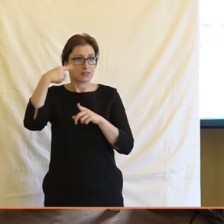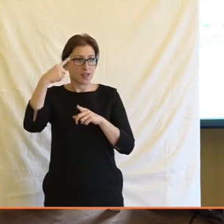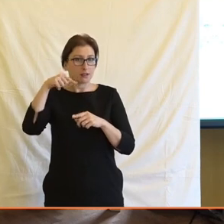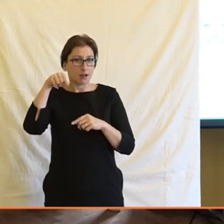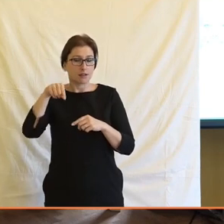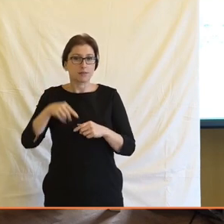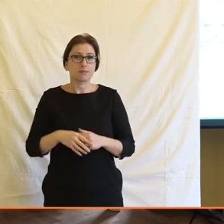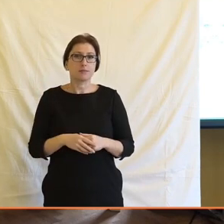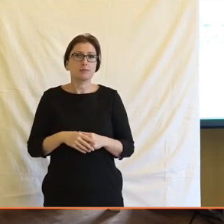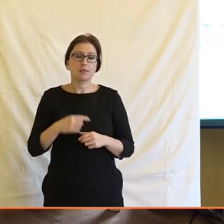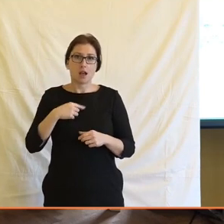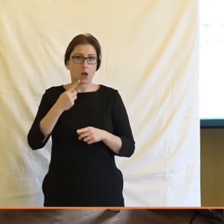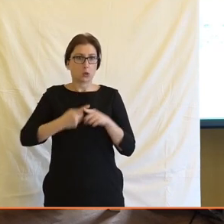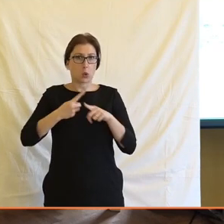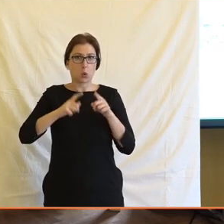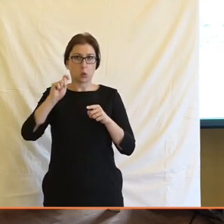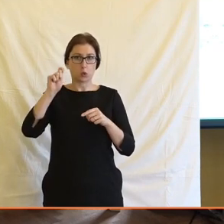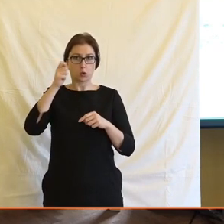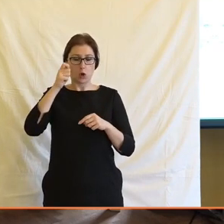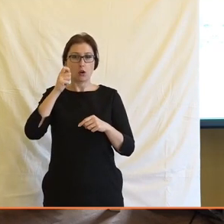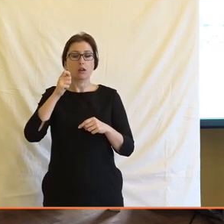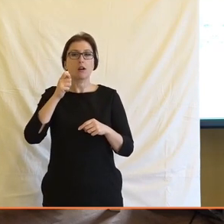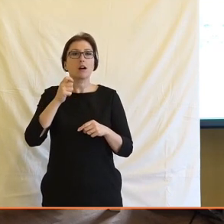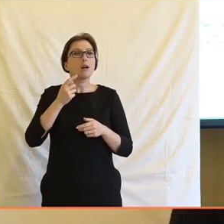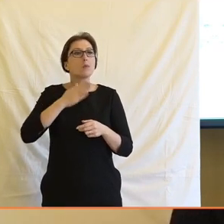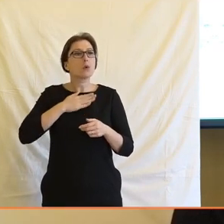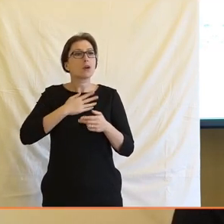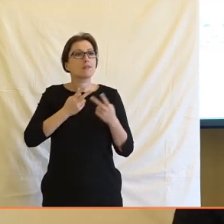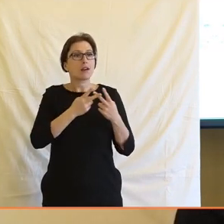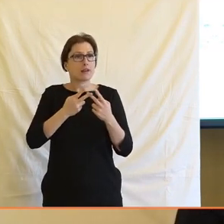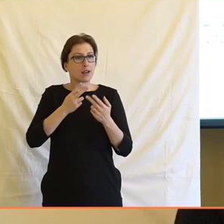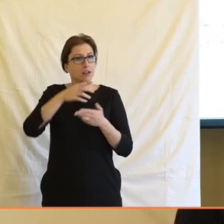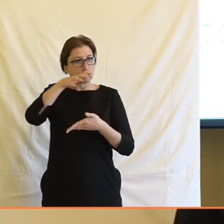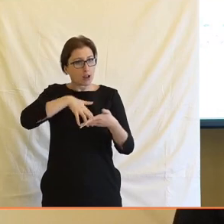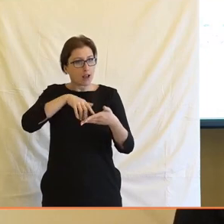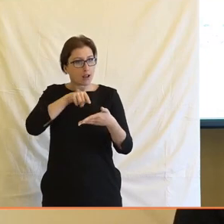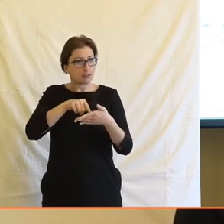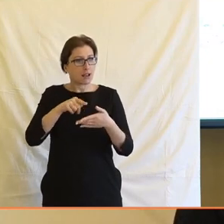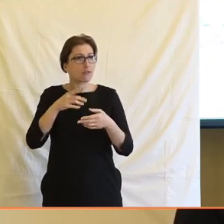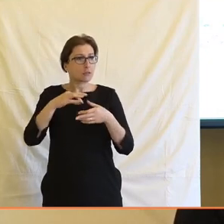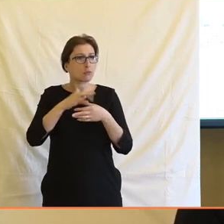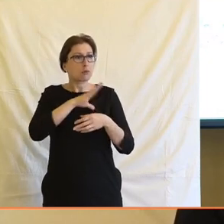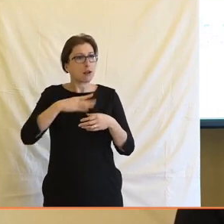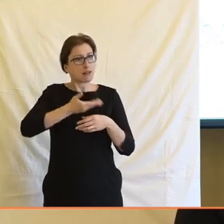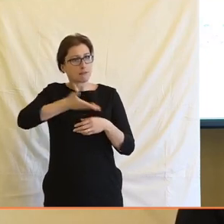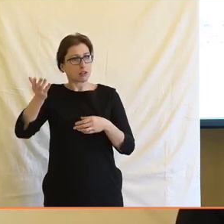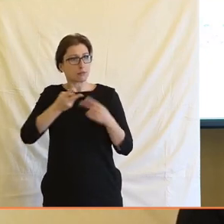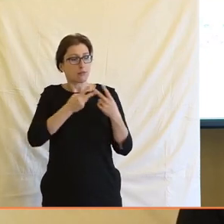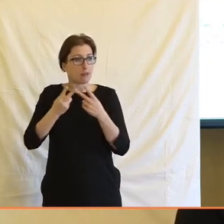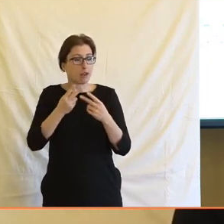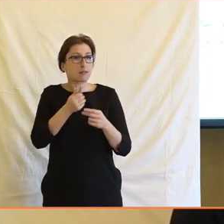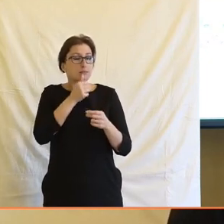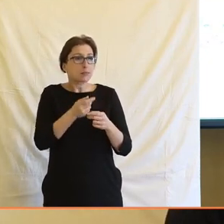A mě například šokovalo, jaké články máme nejčtenější na těch open sourcech a to je naprosto